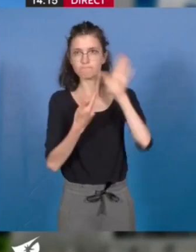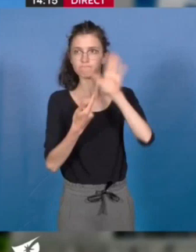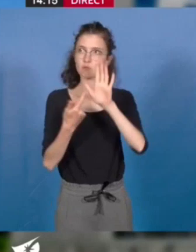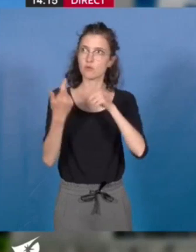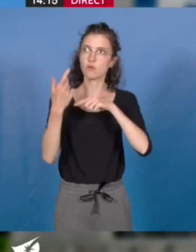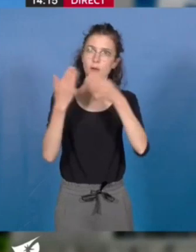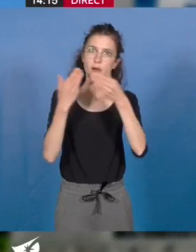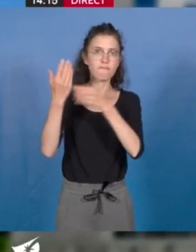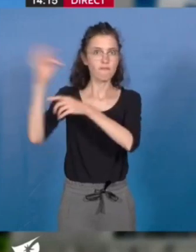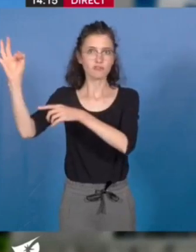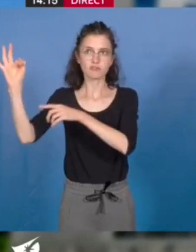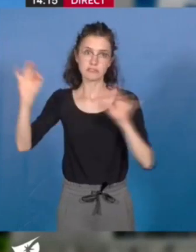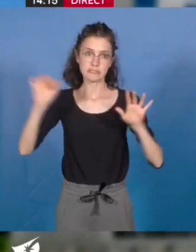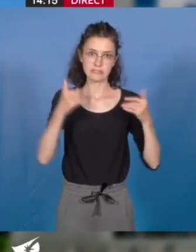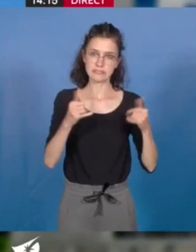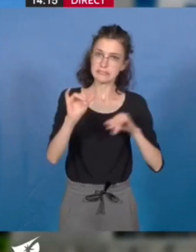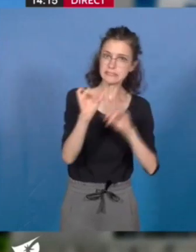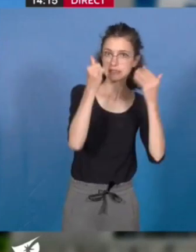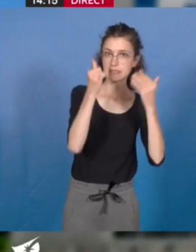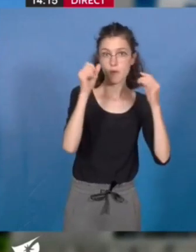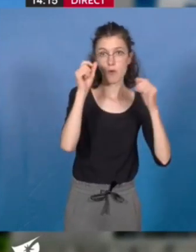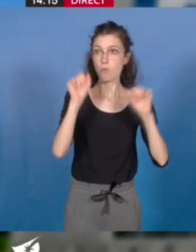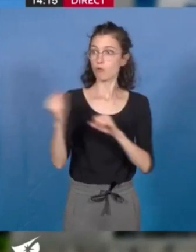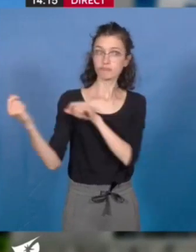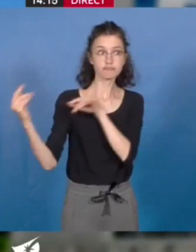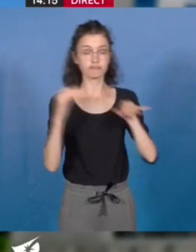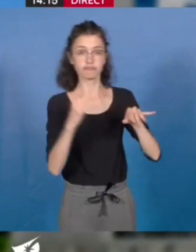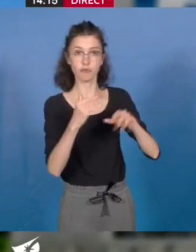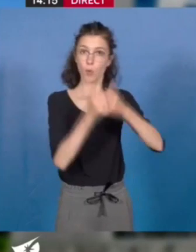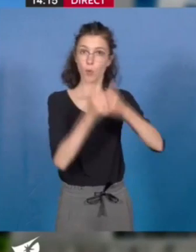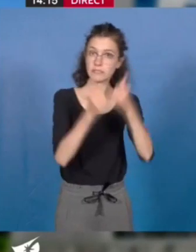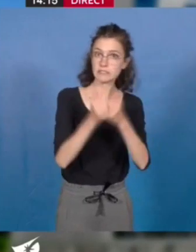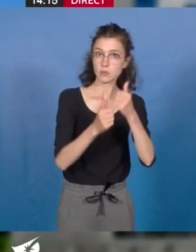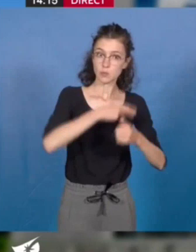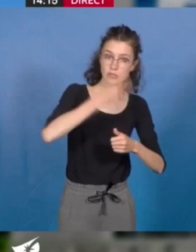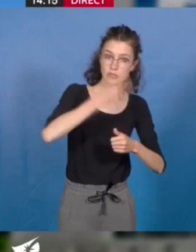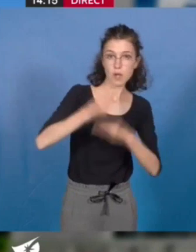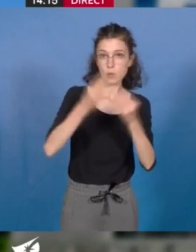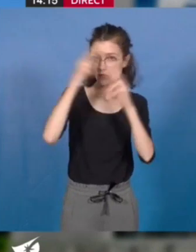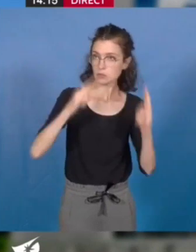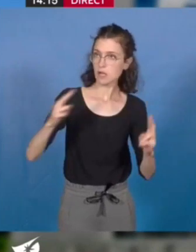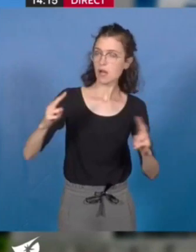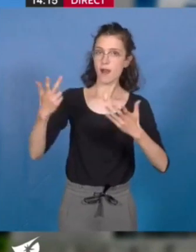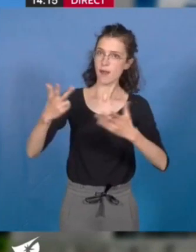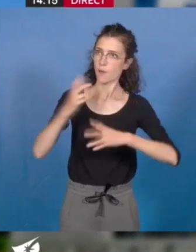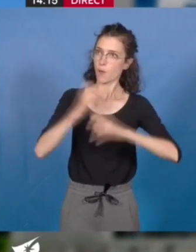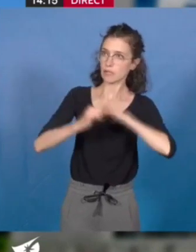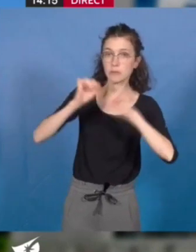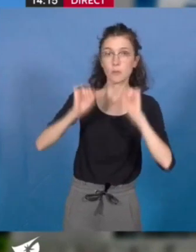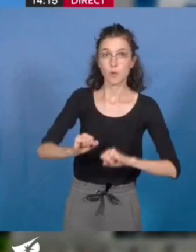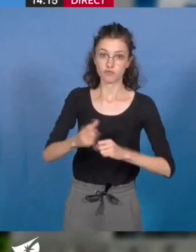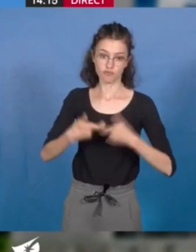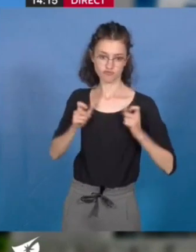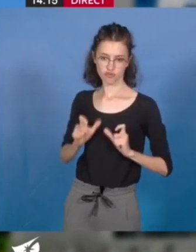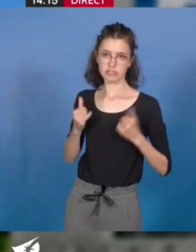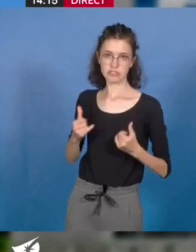accueillir des grandes compétitions nationales et internationales. C'est donc une chance pour le territoire et son rayonnement. Ce projet intègre